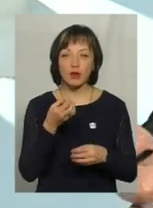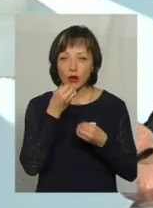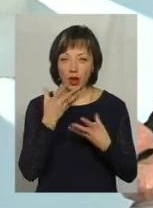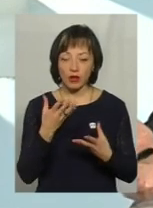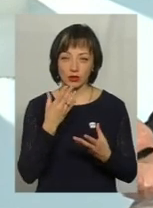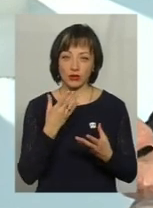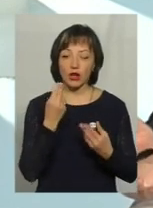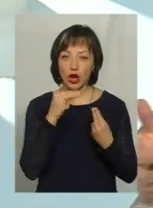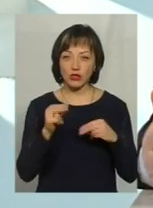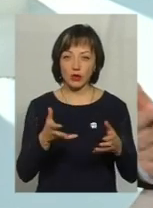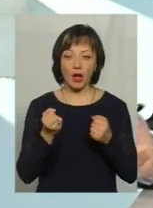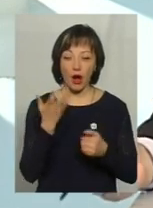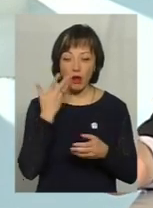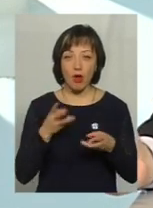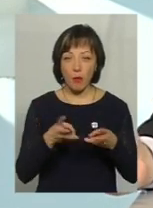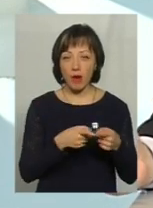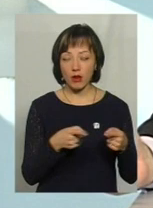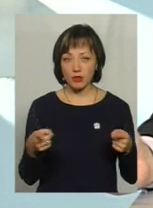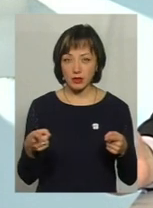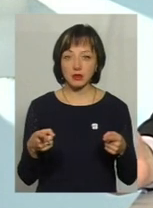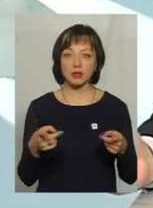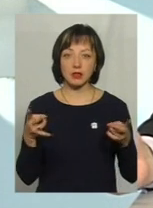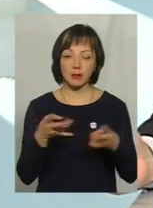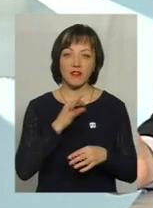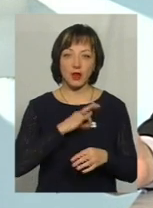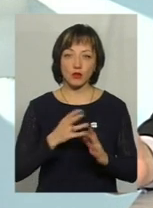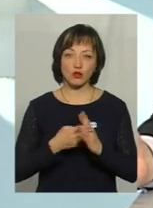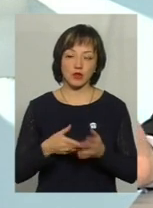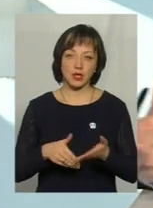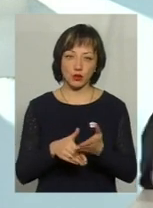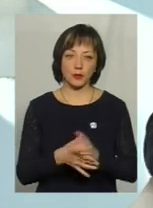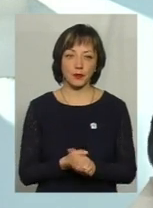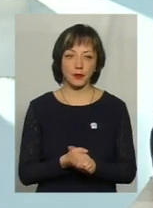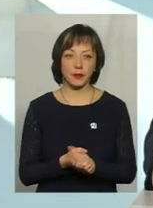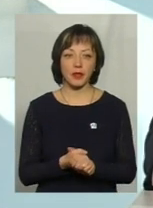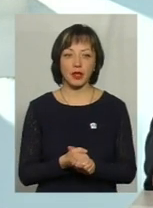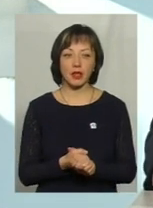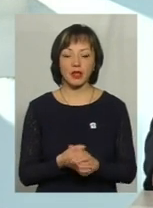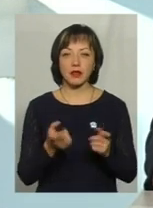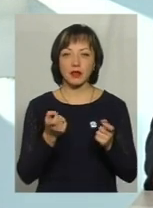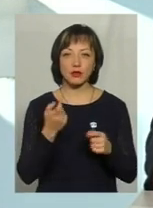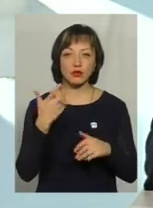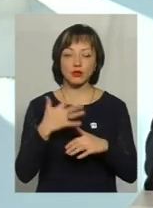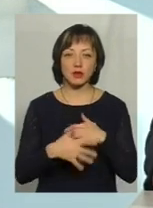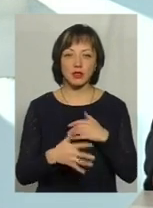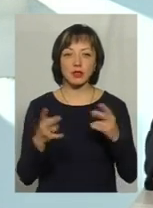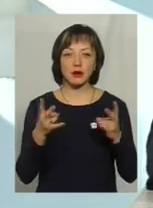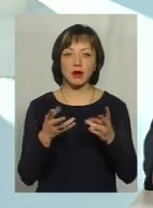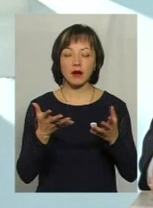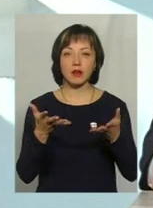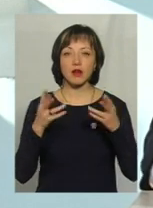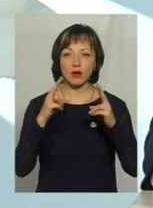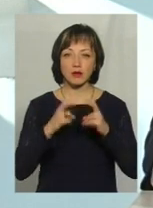А вже коли випадку, то треба, зрозуміло, вигідно отримувати субсидії. Тут дещо мені розуміло, мені треба просто